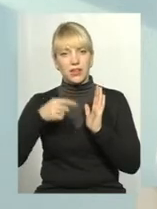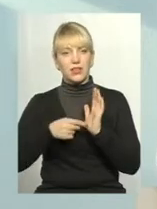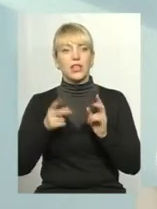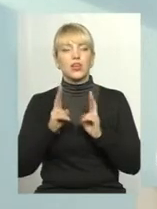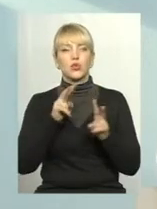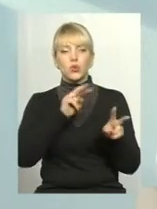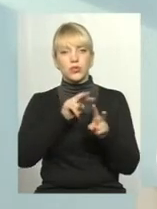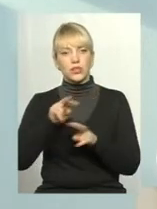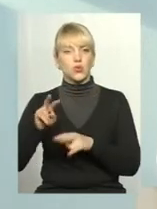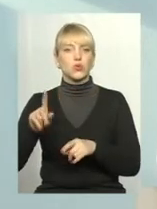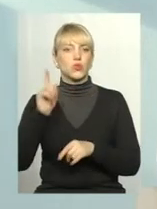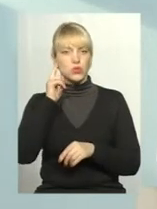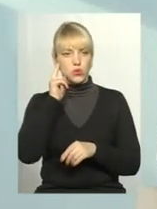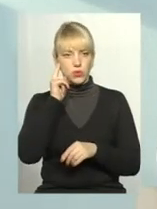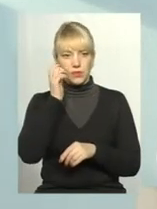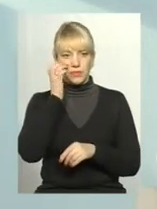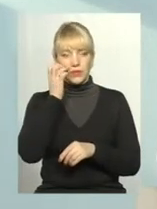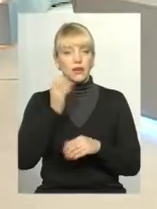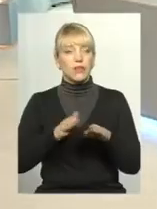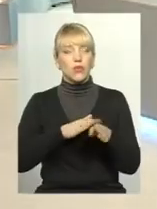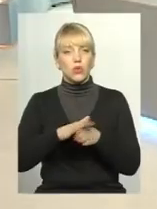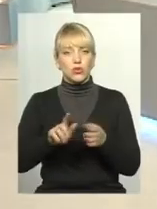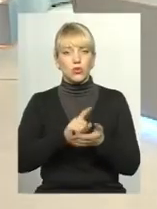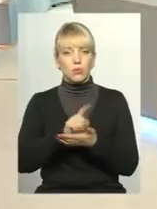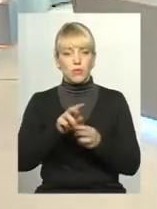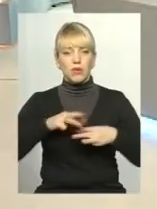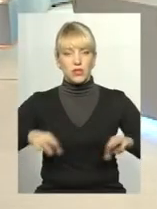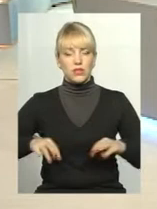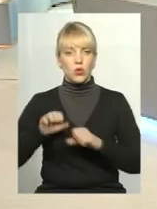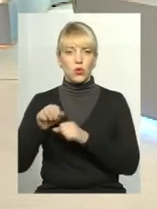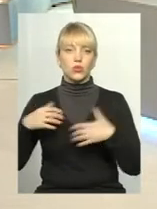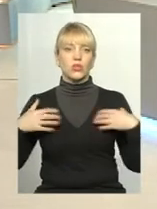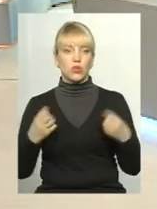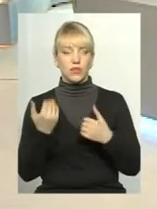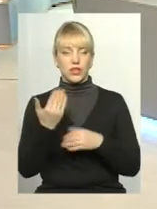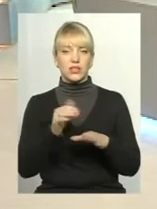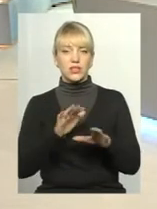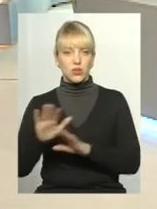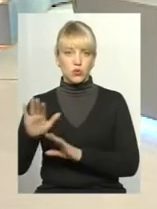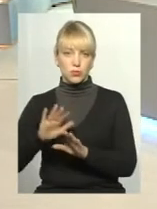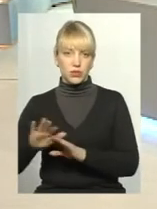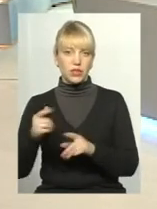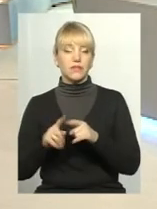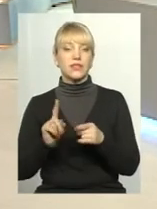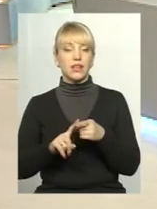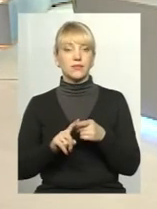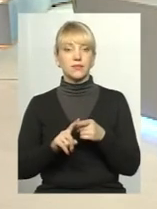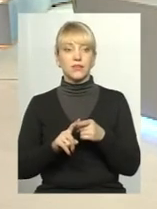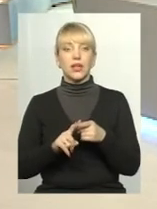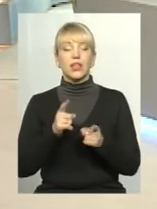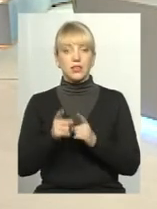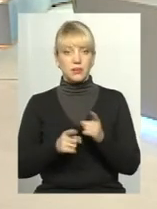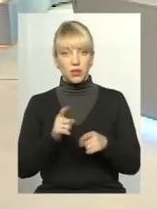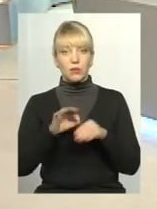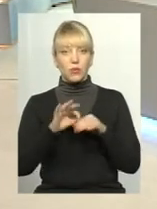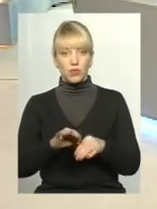слідкує, і чути від виконуючого обов'язки міністра охорони здоров'я, від її заступників. Тобто, це зміни